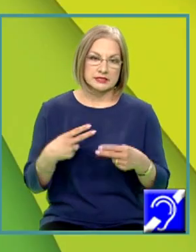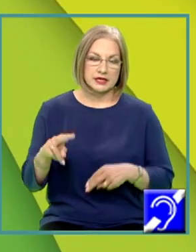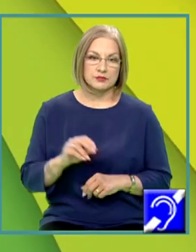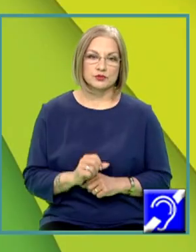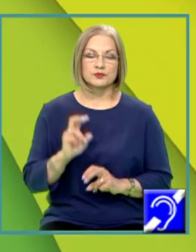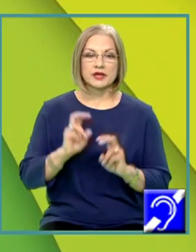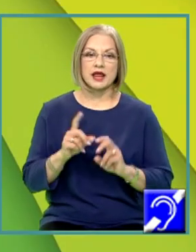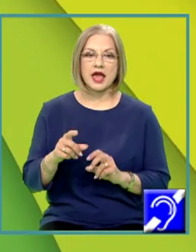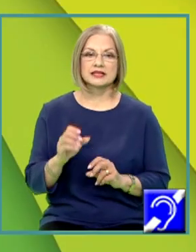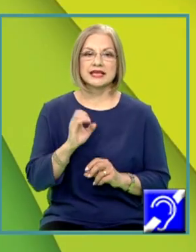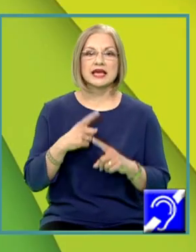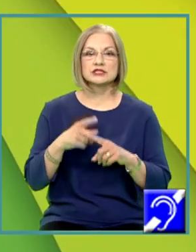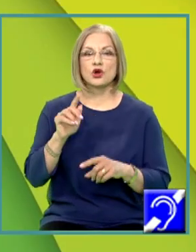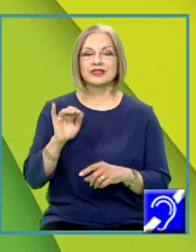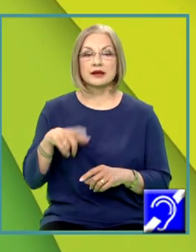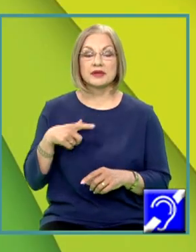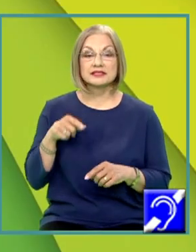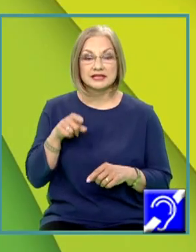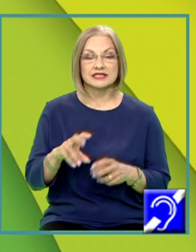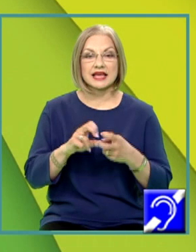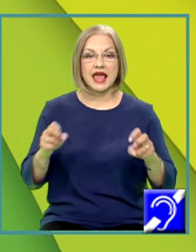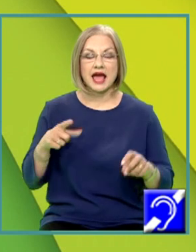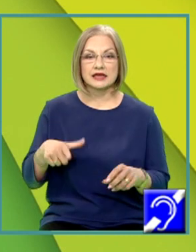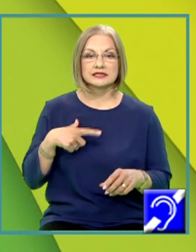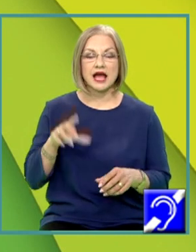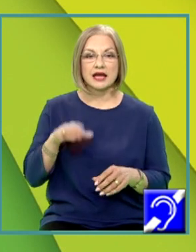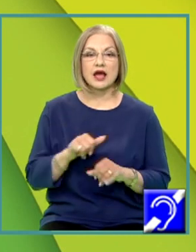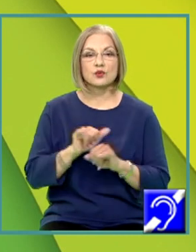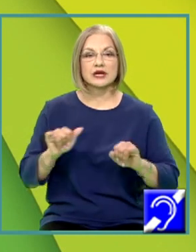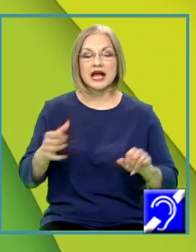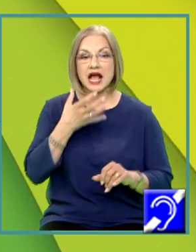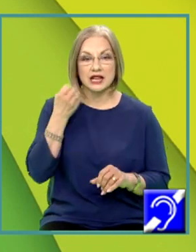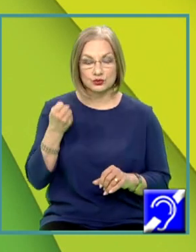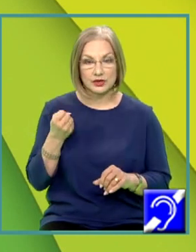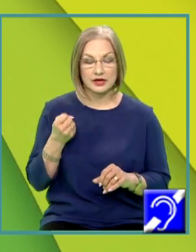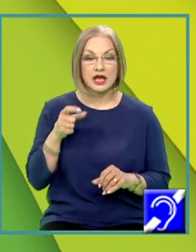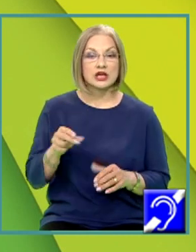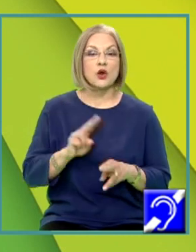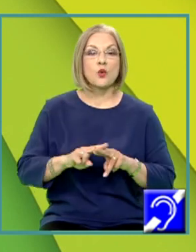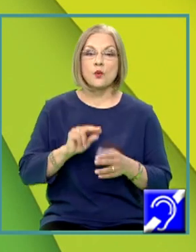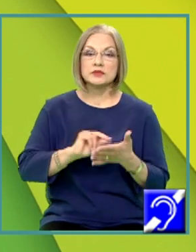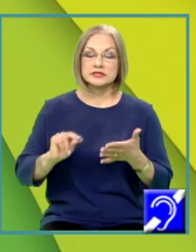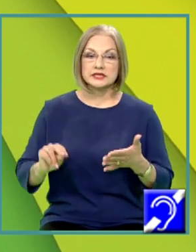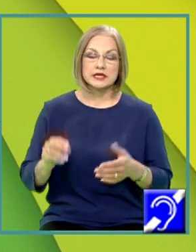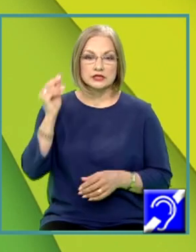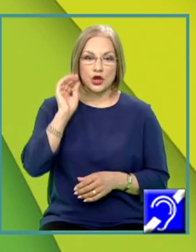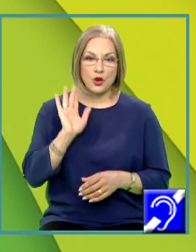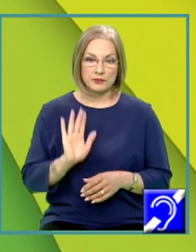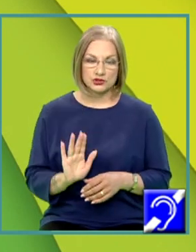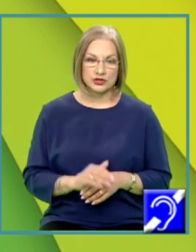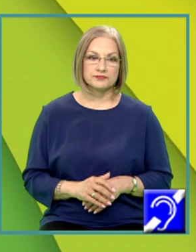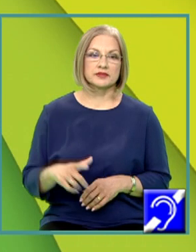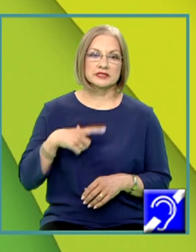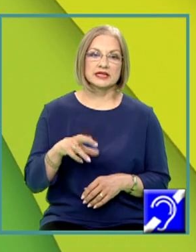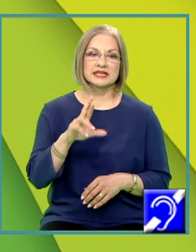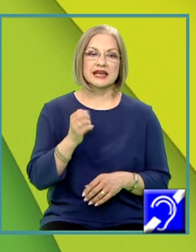reacțiile exoterme sunt acele reacții care au loc cu degajare de căldură și le scriem de obicei ca fiind